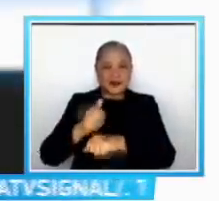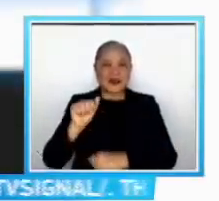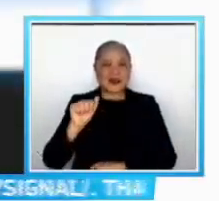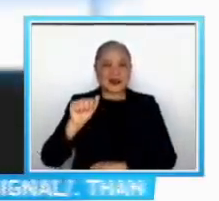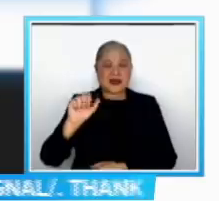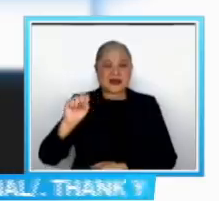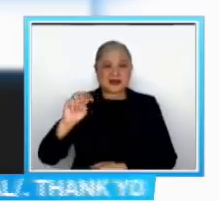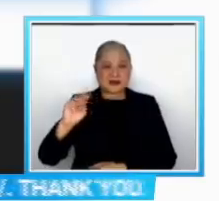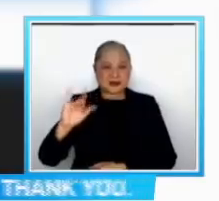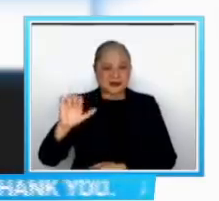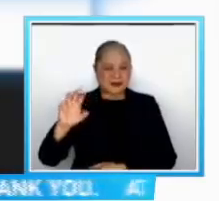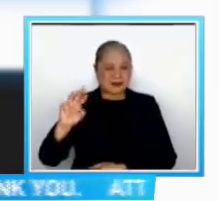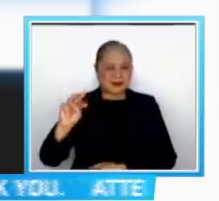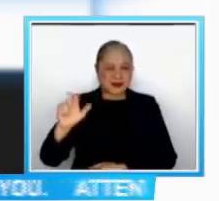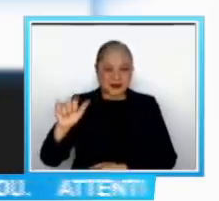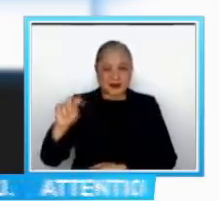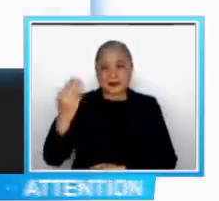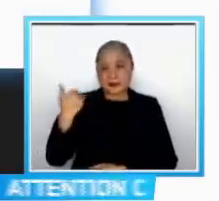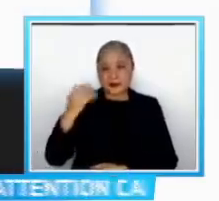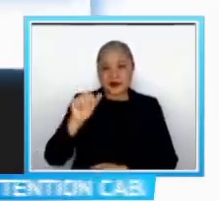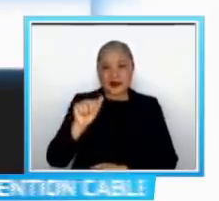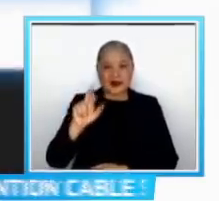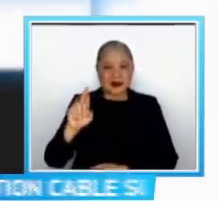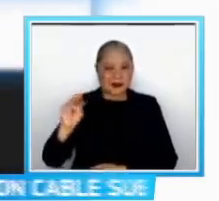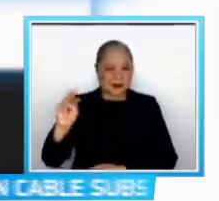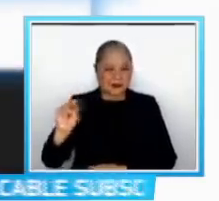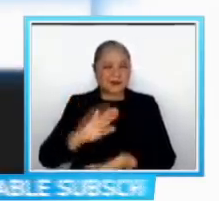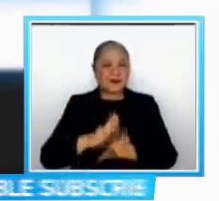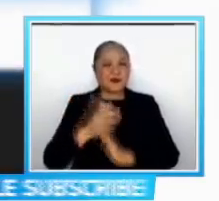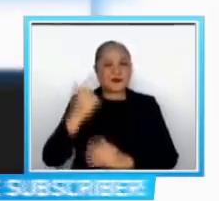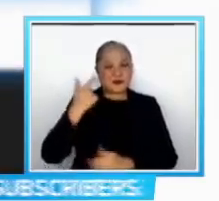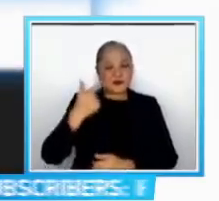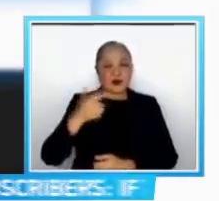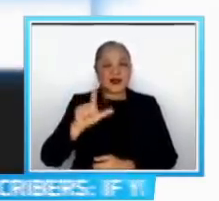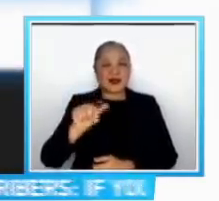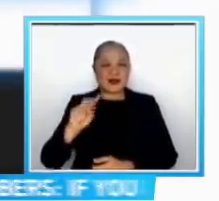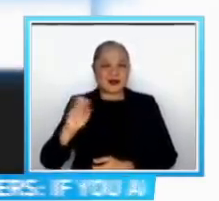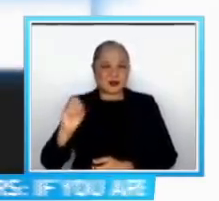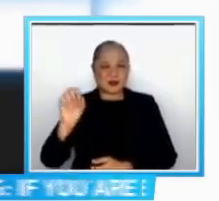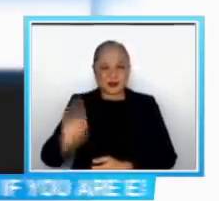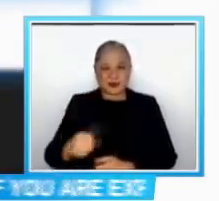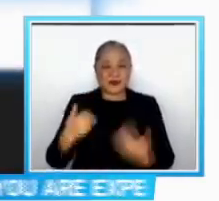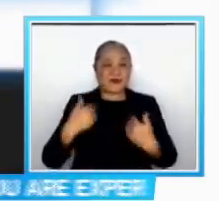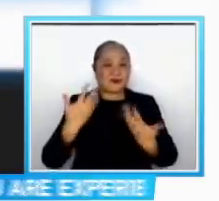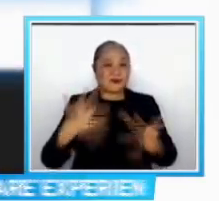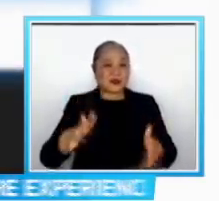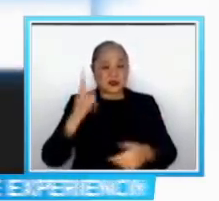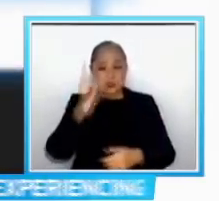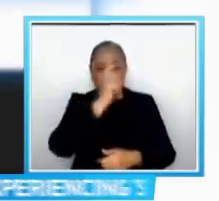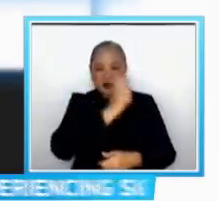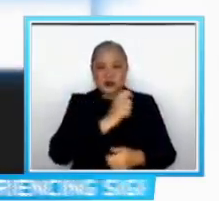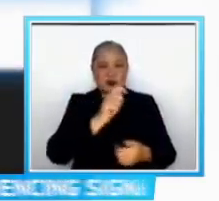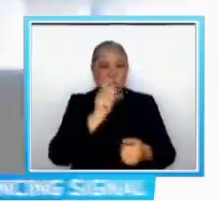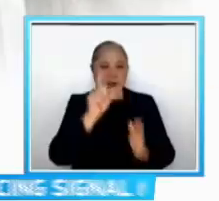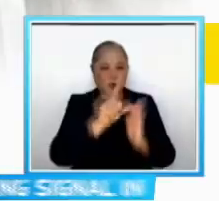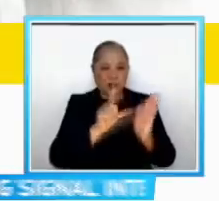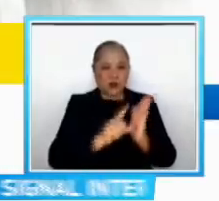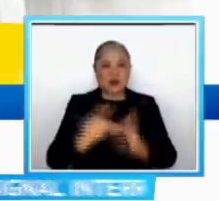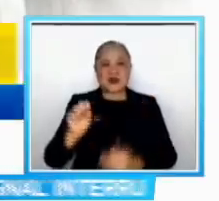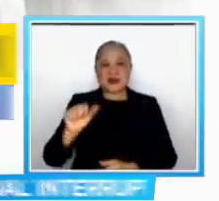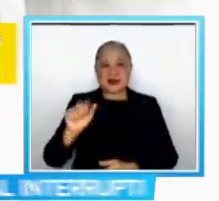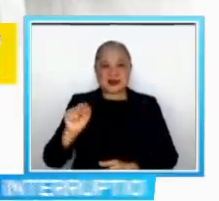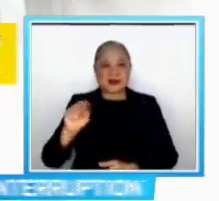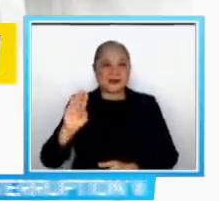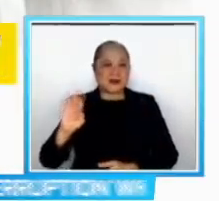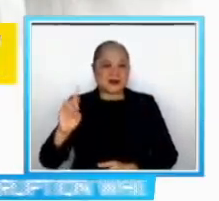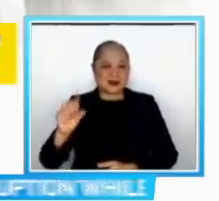Naging governor ng Lanao del Sur at nagtapos ng abugas siya sa Sanbeda College gaya ni Pangulong Duterte Sa